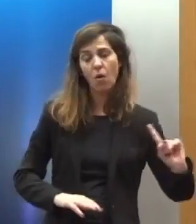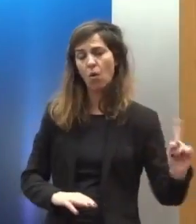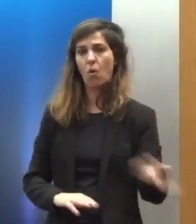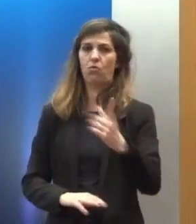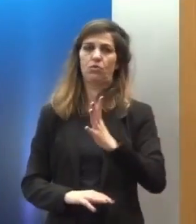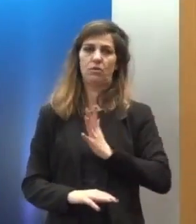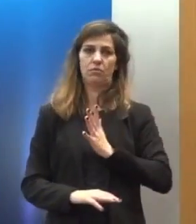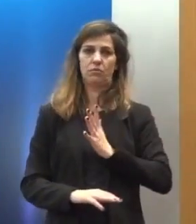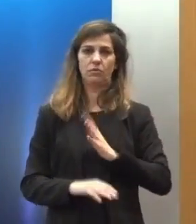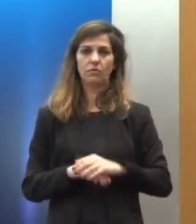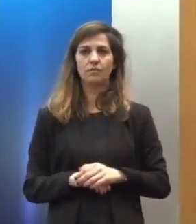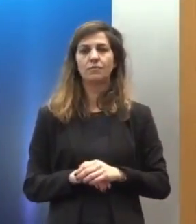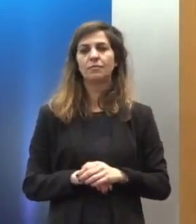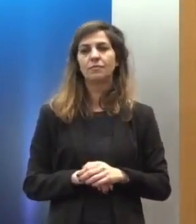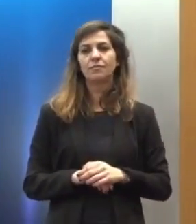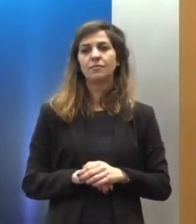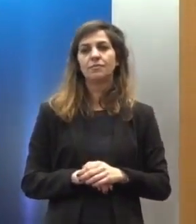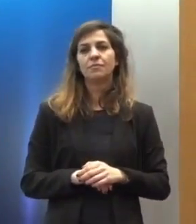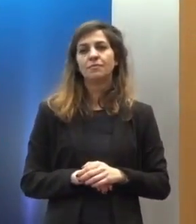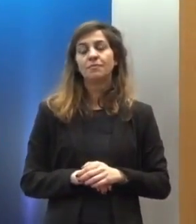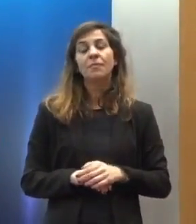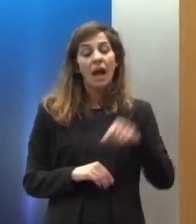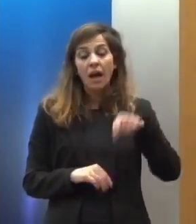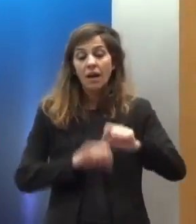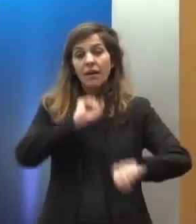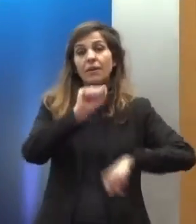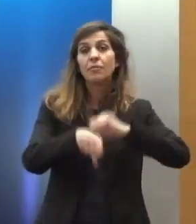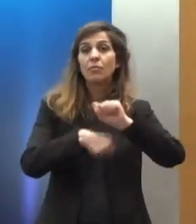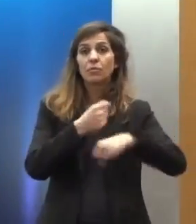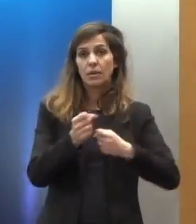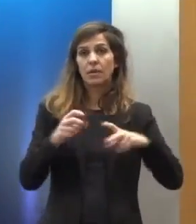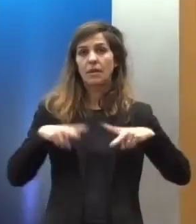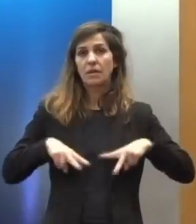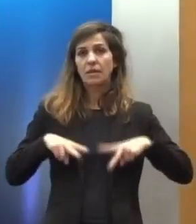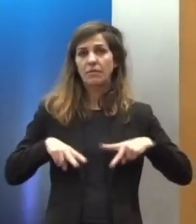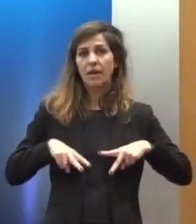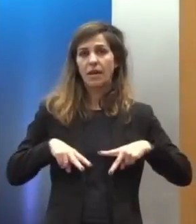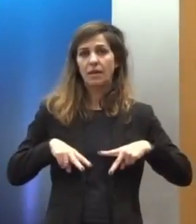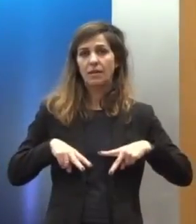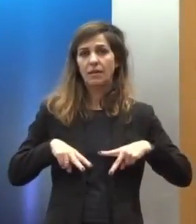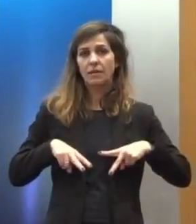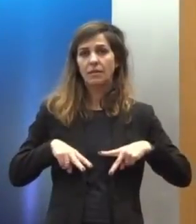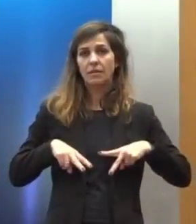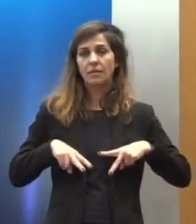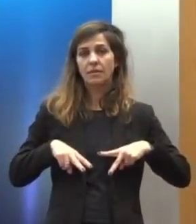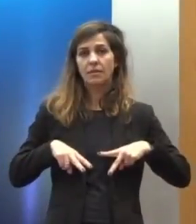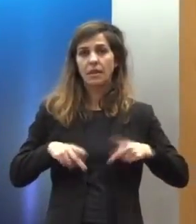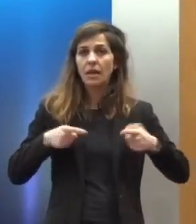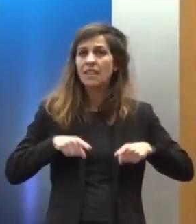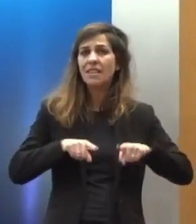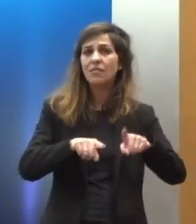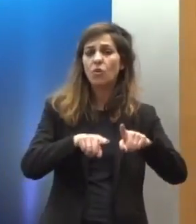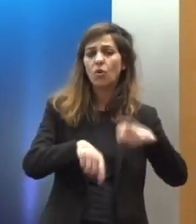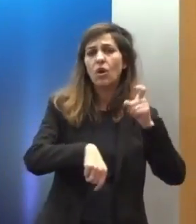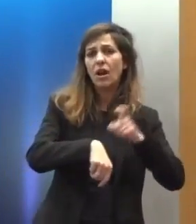Αυτή η προσπάθεια γίνεται μια περίοδο που η